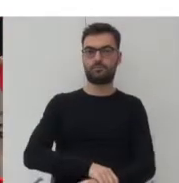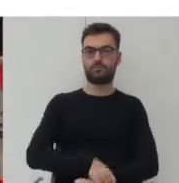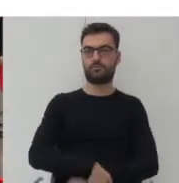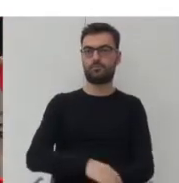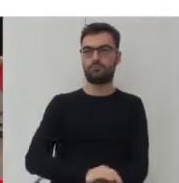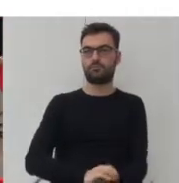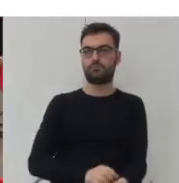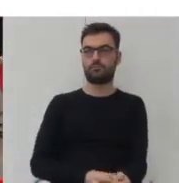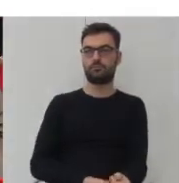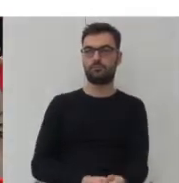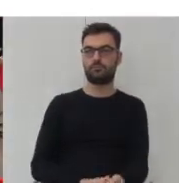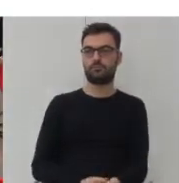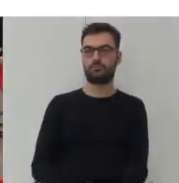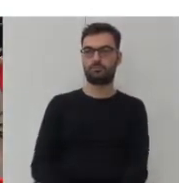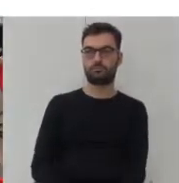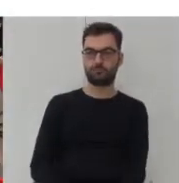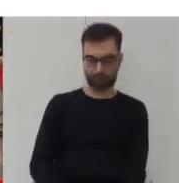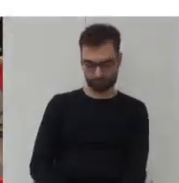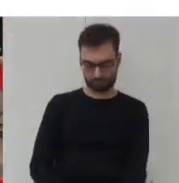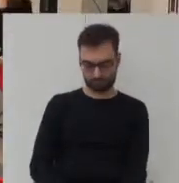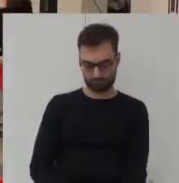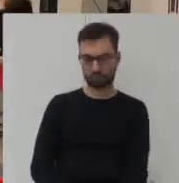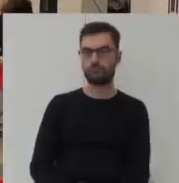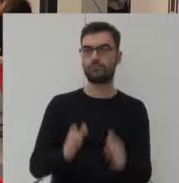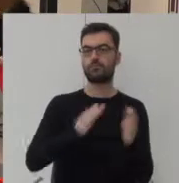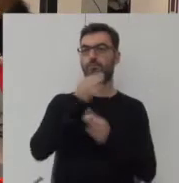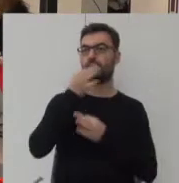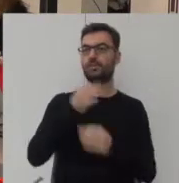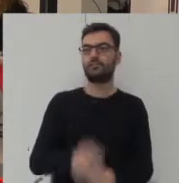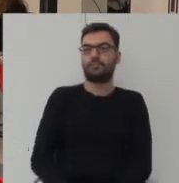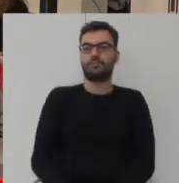Dziękuję bardzo. Kto ma pytanie?